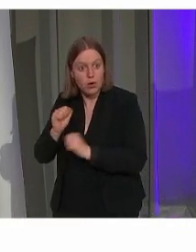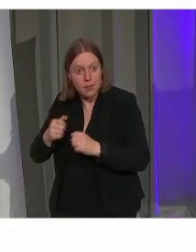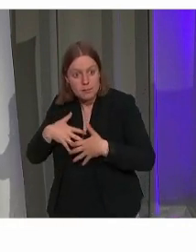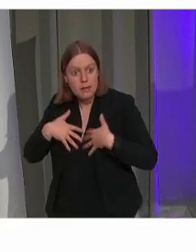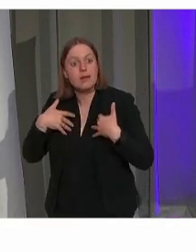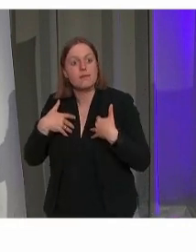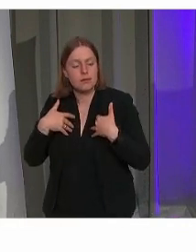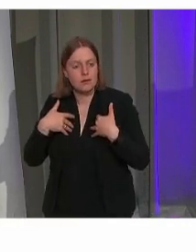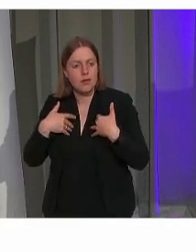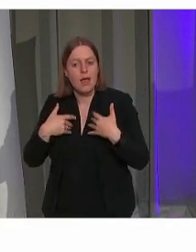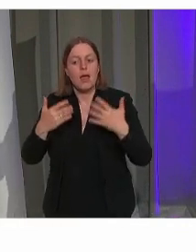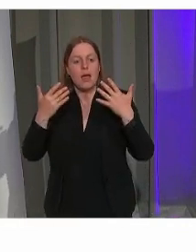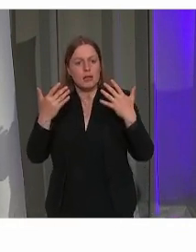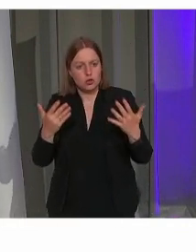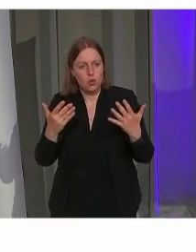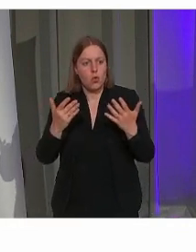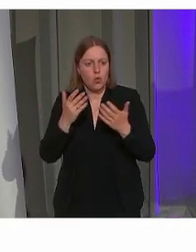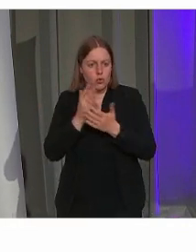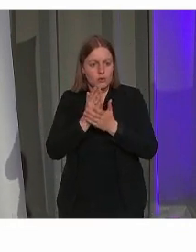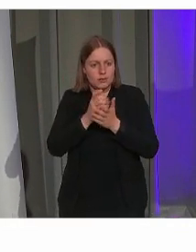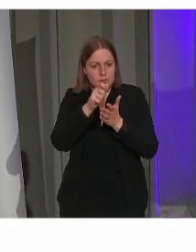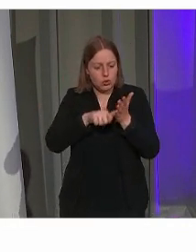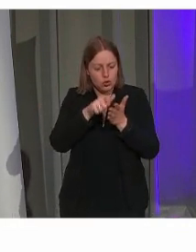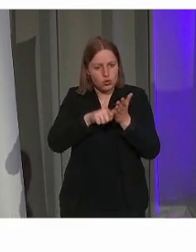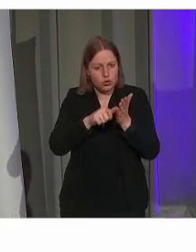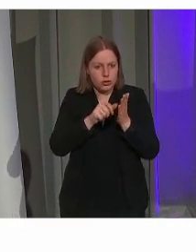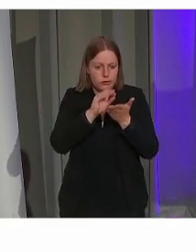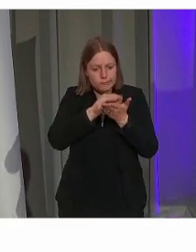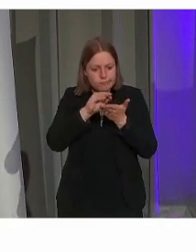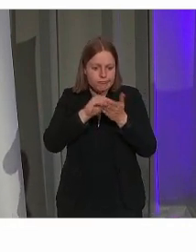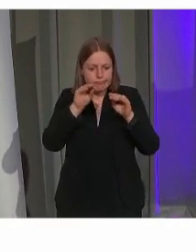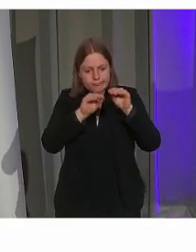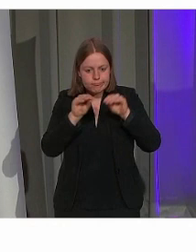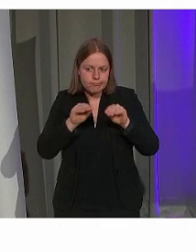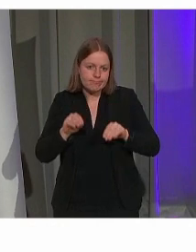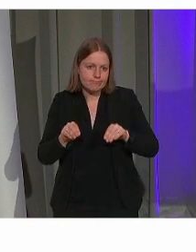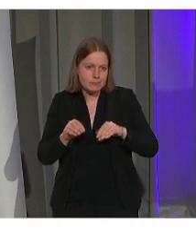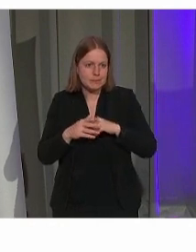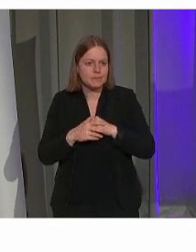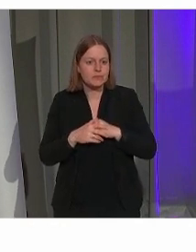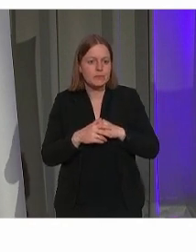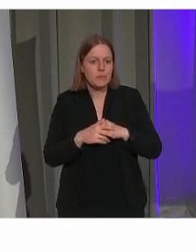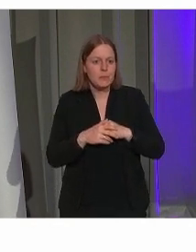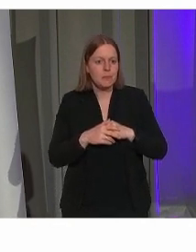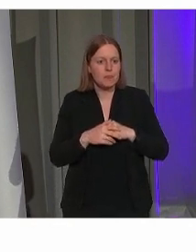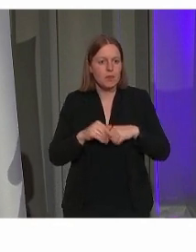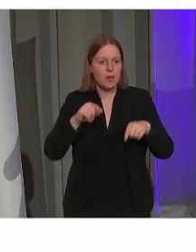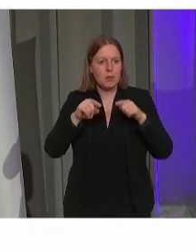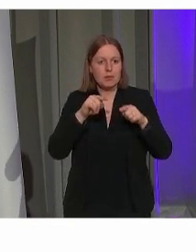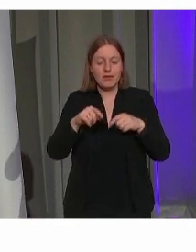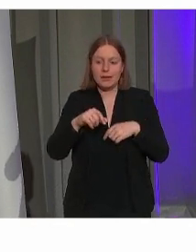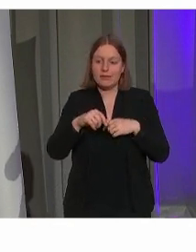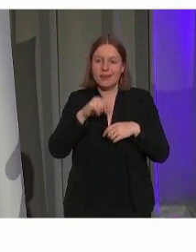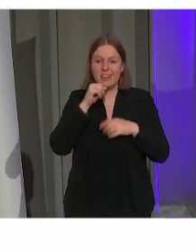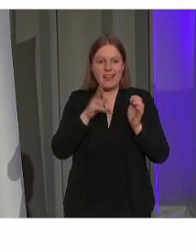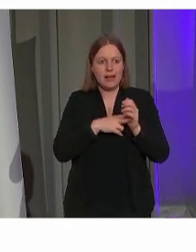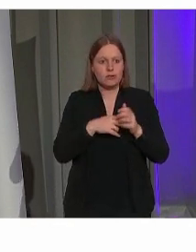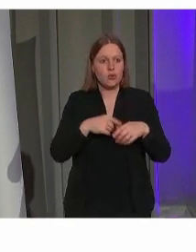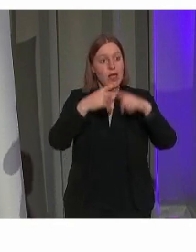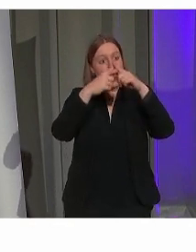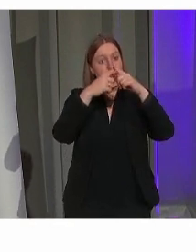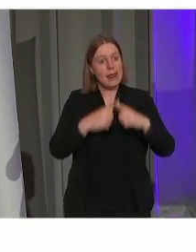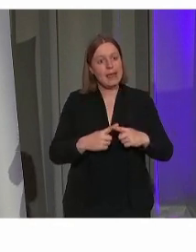insteek hebben we dan eigenlijk de rest van de brochure daaraan opgehangen. Je zal dus niet direct een lijst vinden met alle